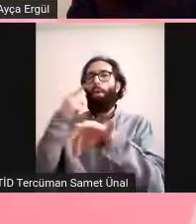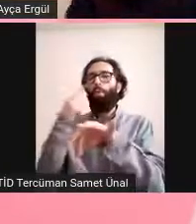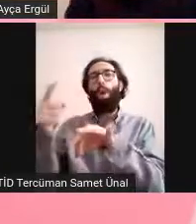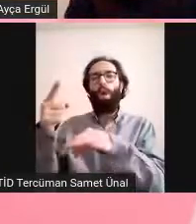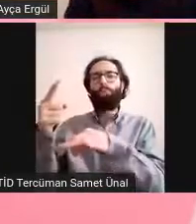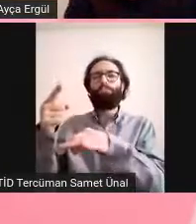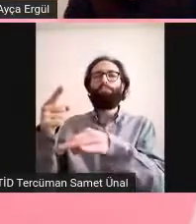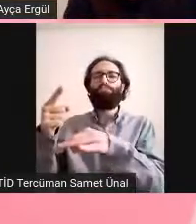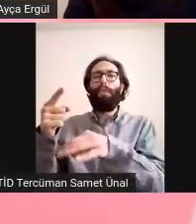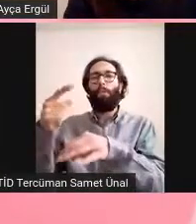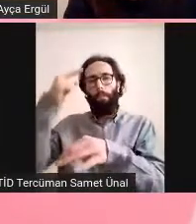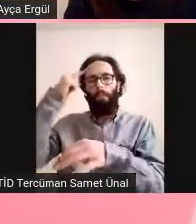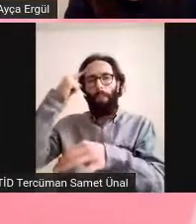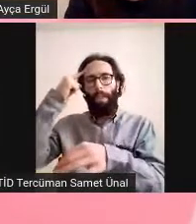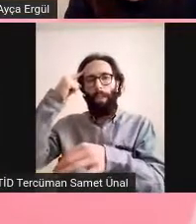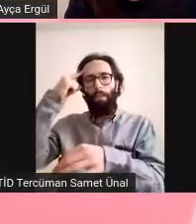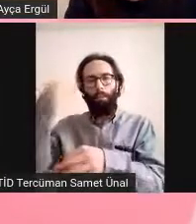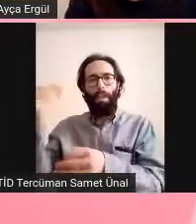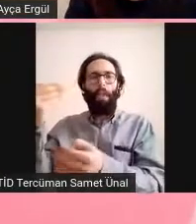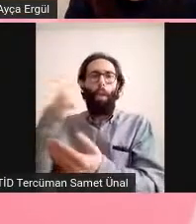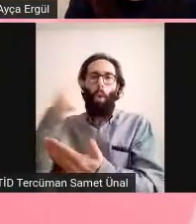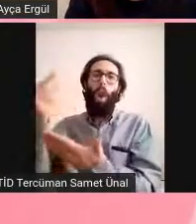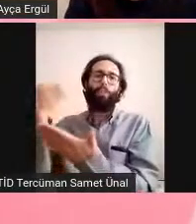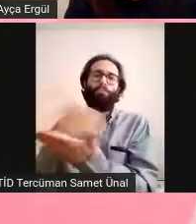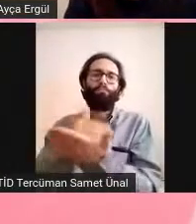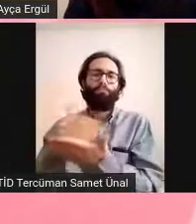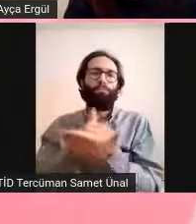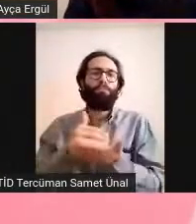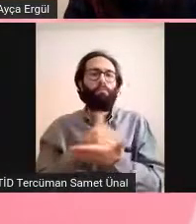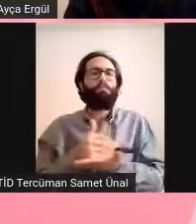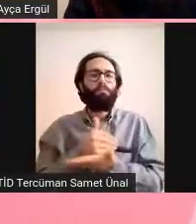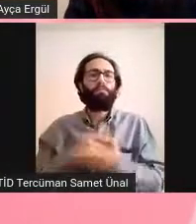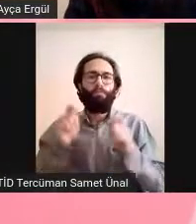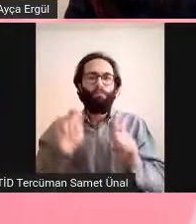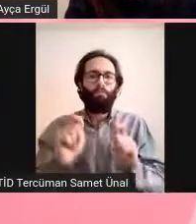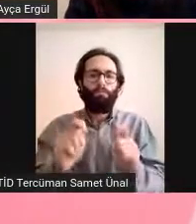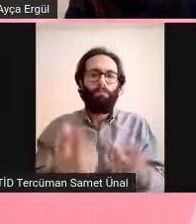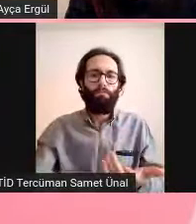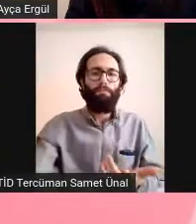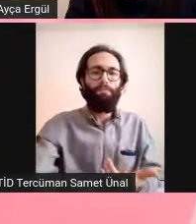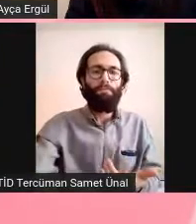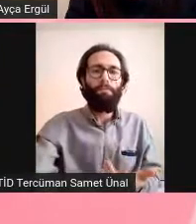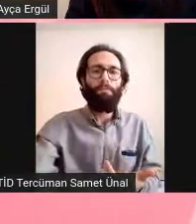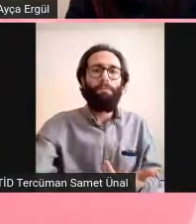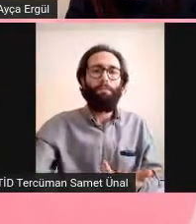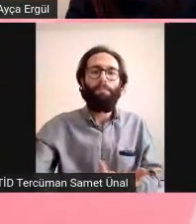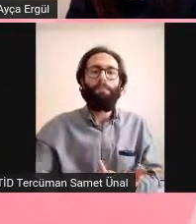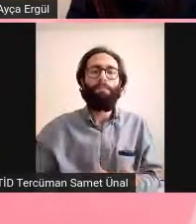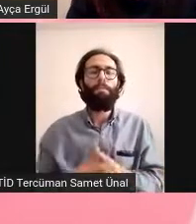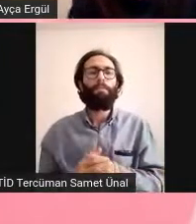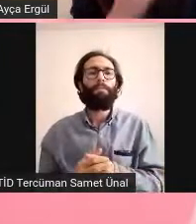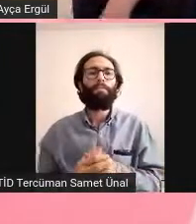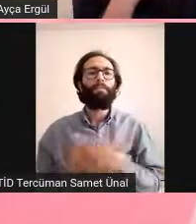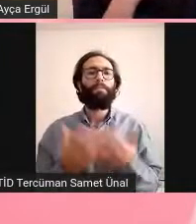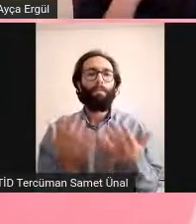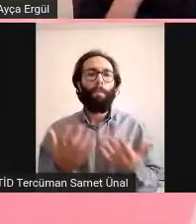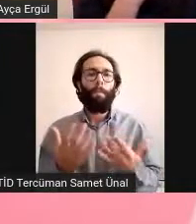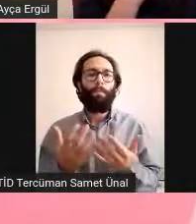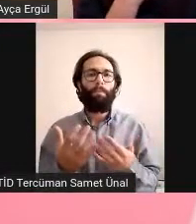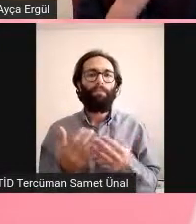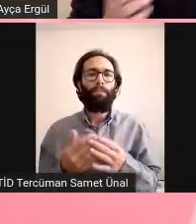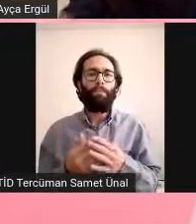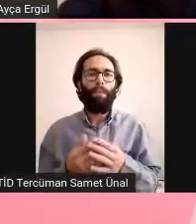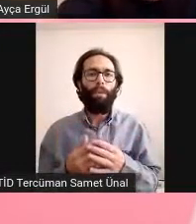küçük mini beyinler ve onlarda işte nöron networkleri inceleyebiliyorsun.